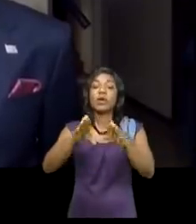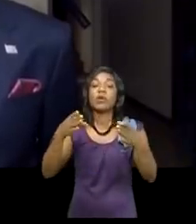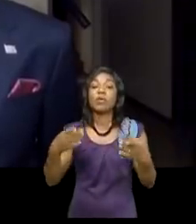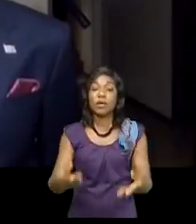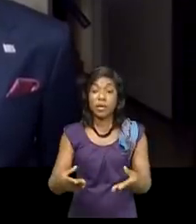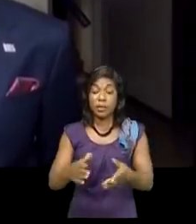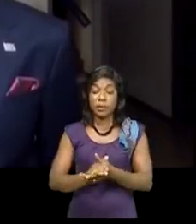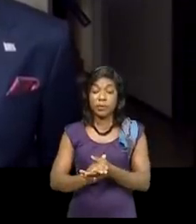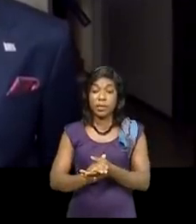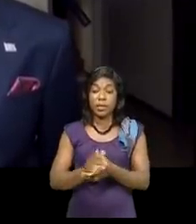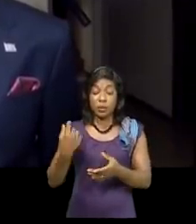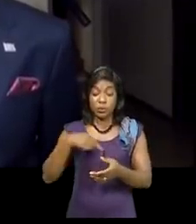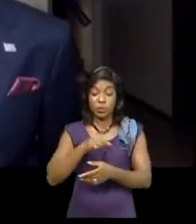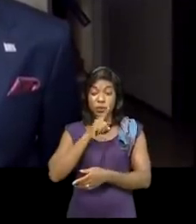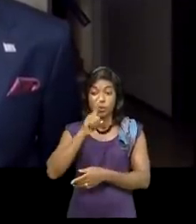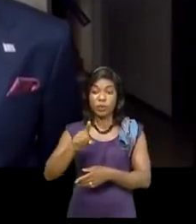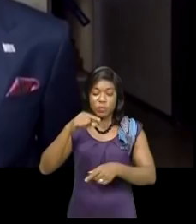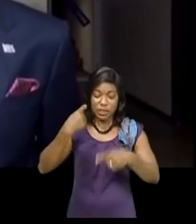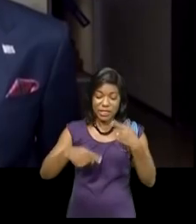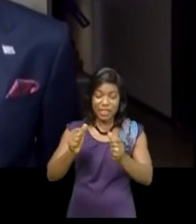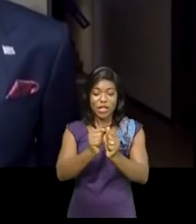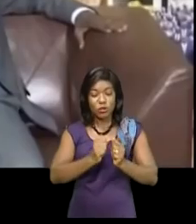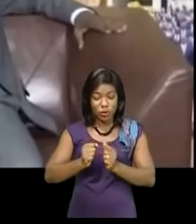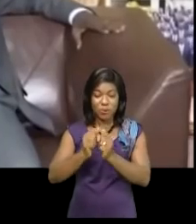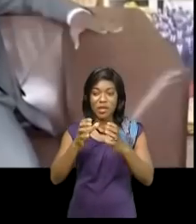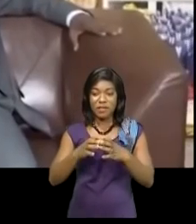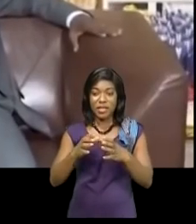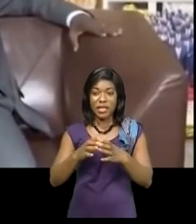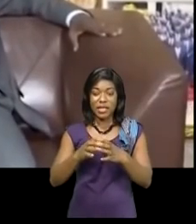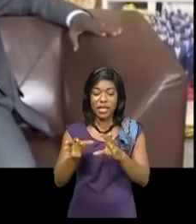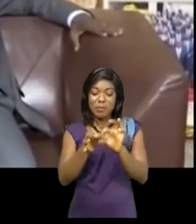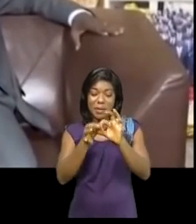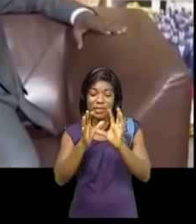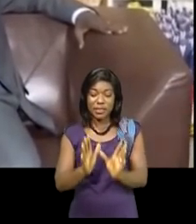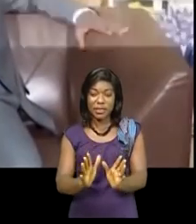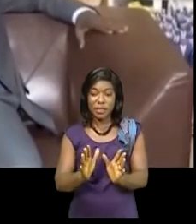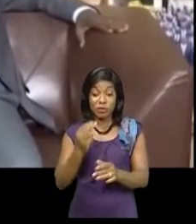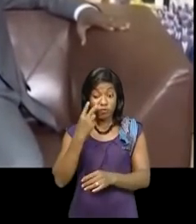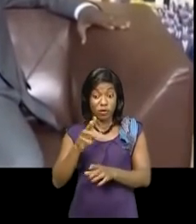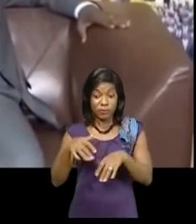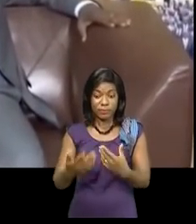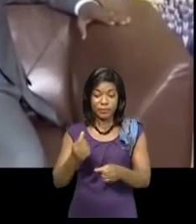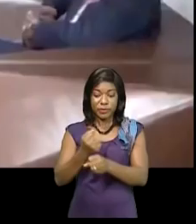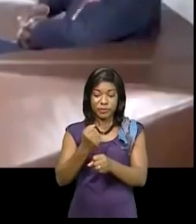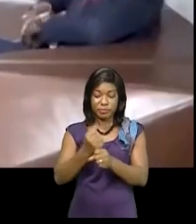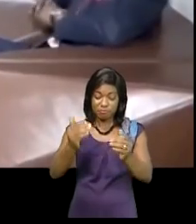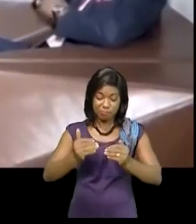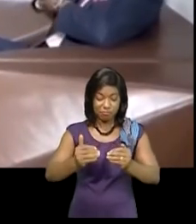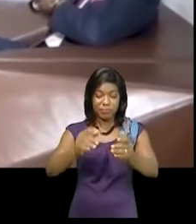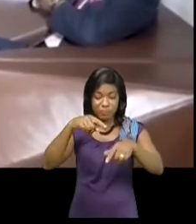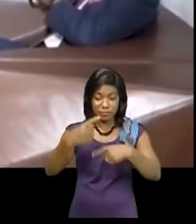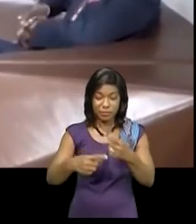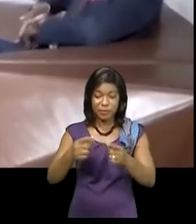je crois que nous sommes en train de discuter encore avec les partenaires, voir comment les travaux peuvent commencer